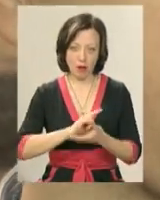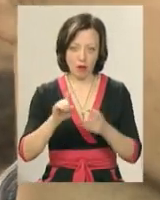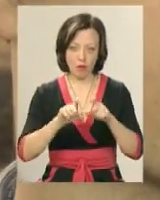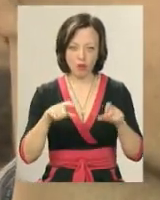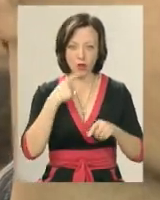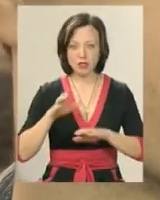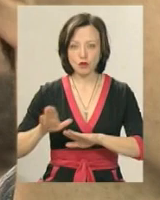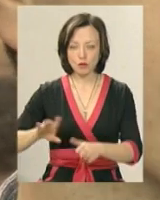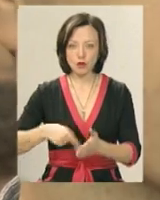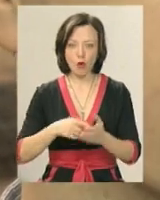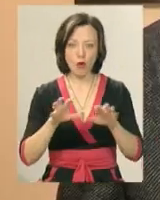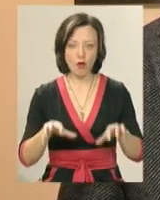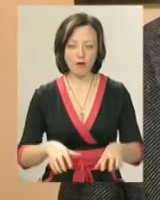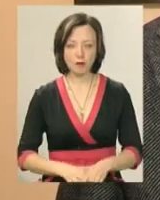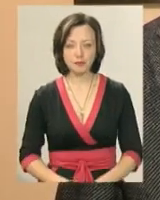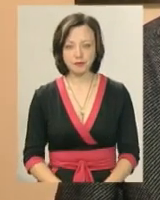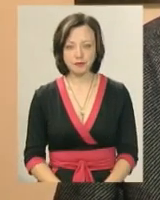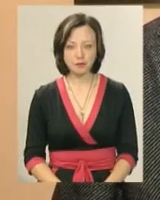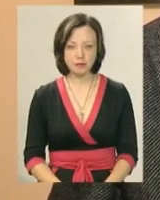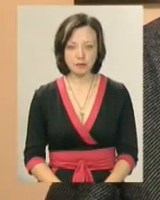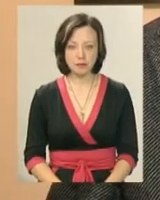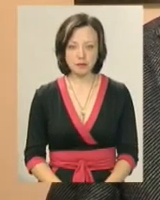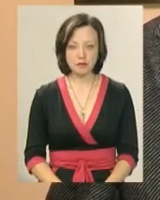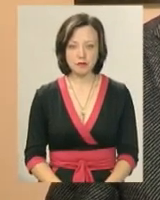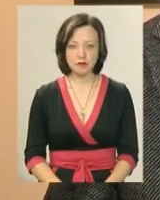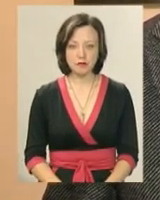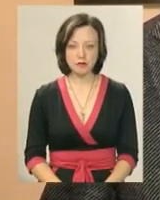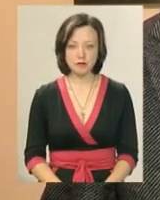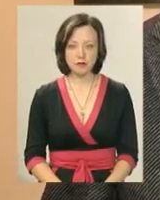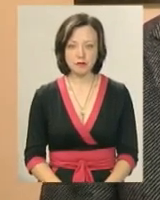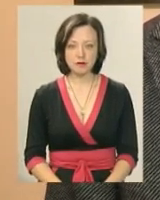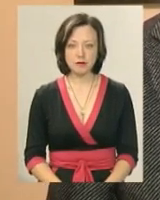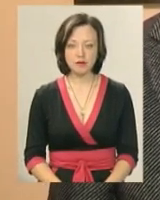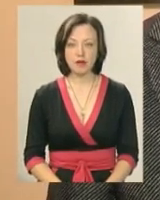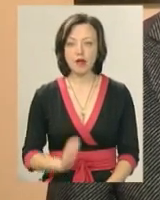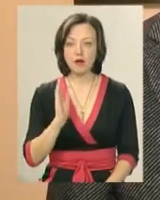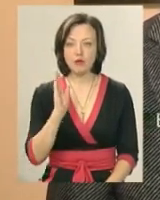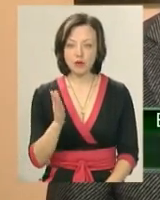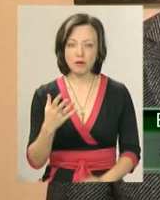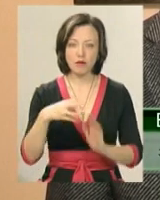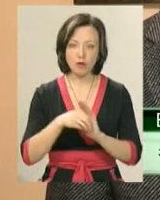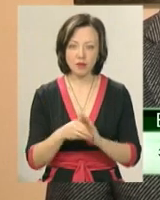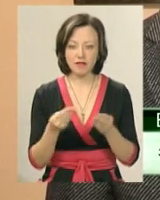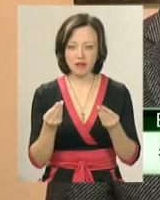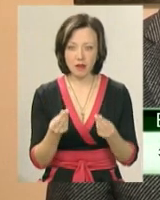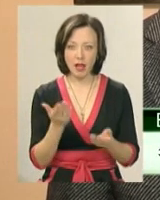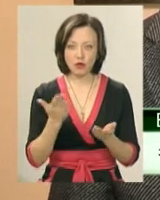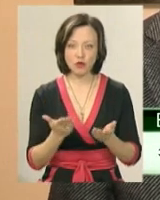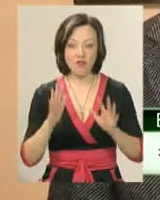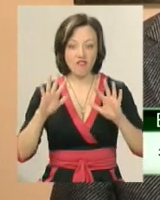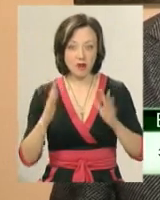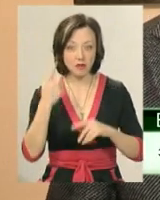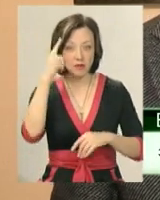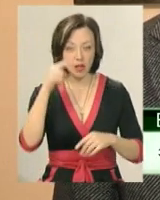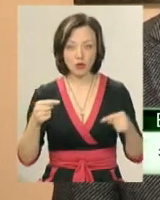каже заступник Хмельницького міського голови Володимир Гончарук. Будемо входити, в тому числі, фінансово, випадку, якщо будемо знати, що цей